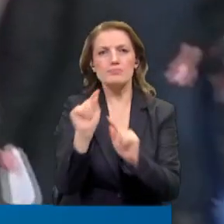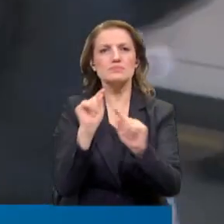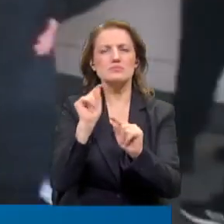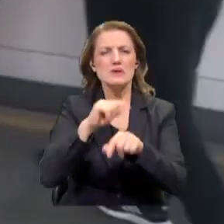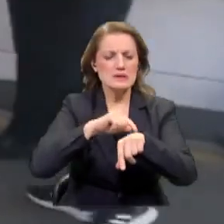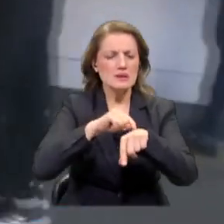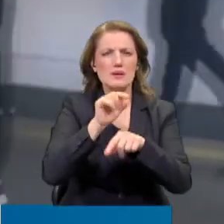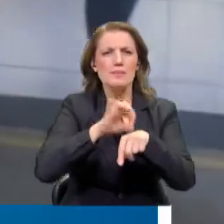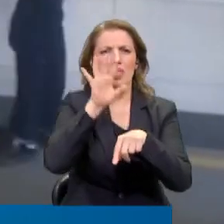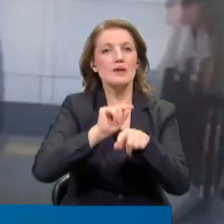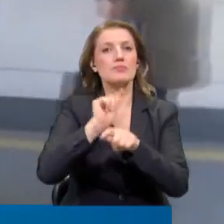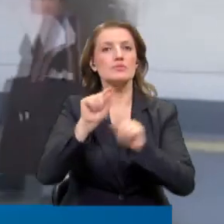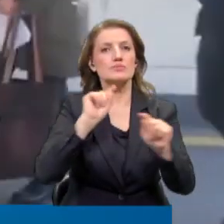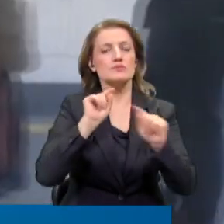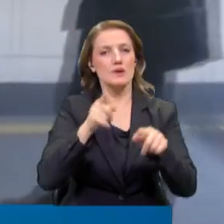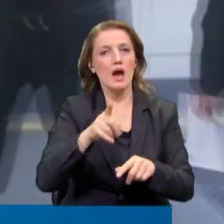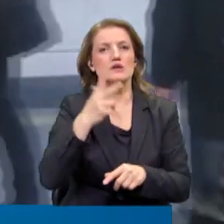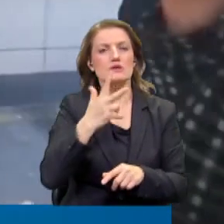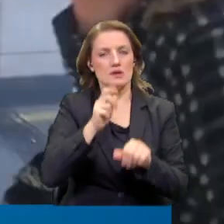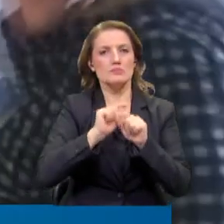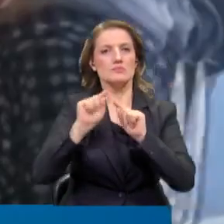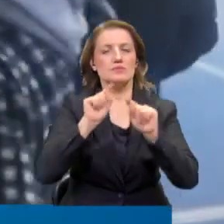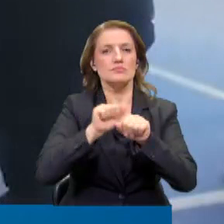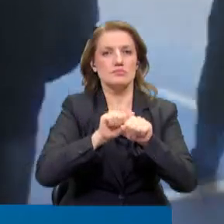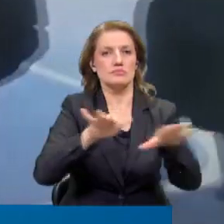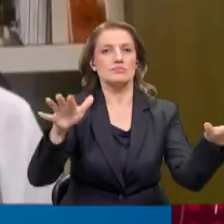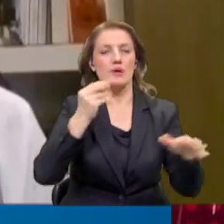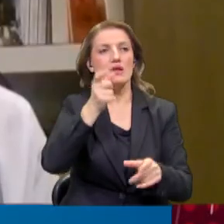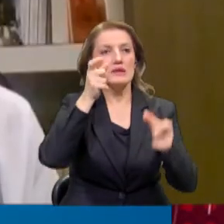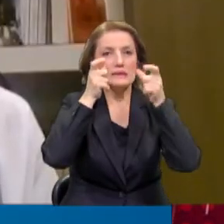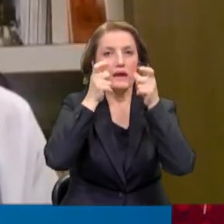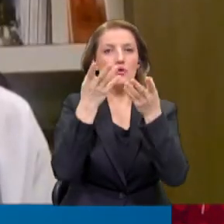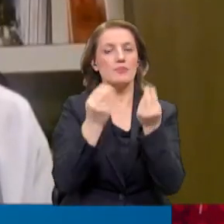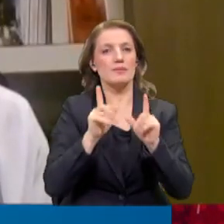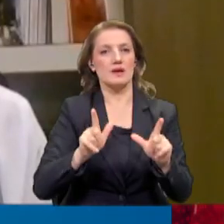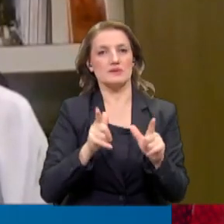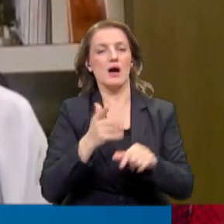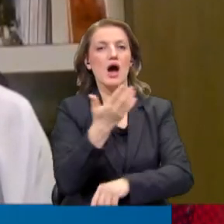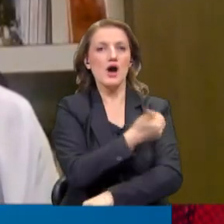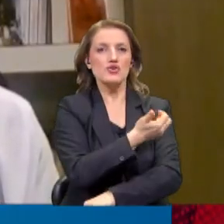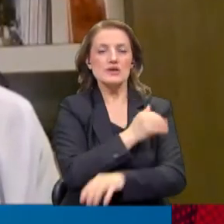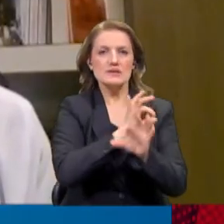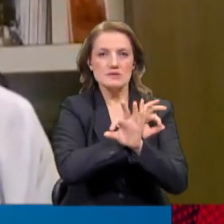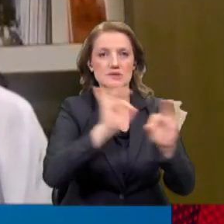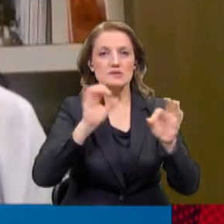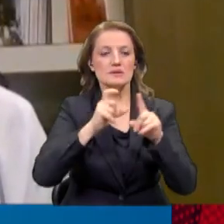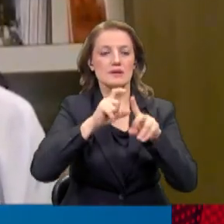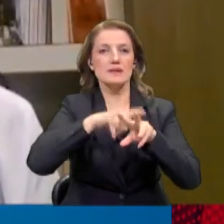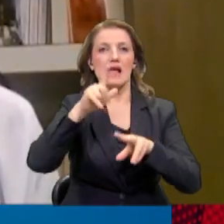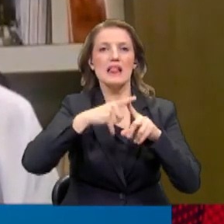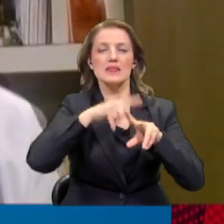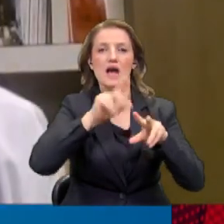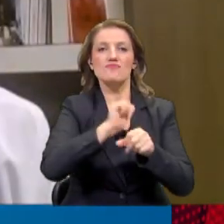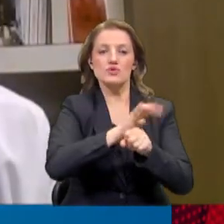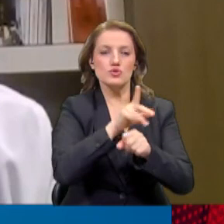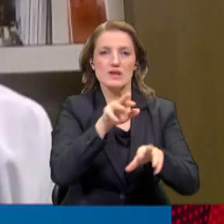sürede bulaşıyor ve hızlı bir şekilde yayılıyor. Dikkatli olmamız lazım. Aşısızlarda belki de en az delta kadar hasta edici